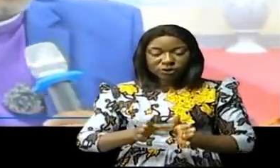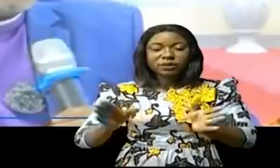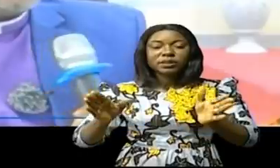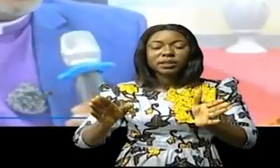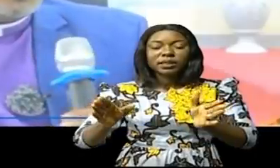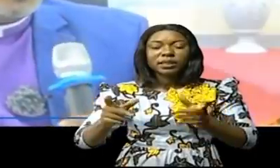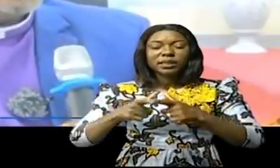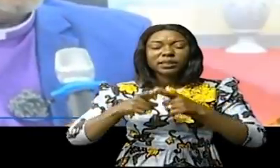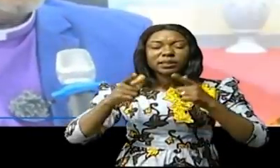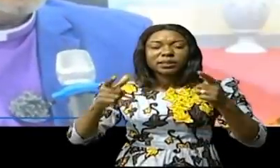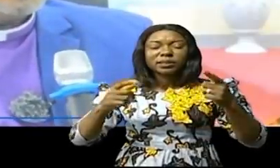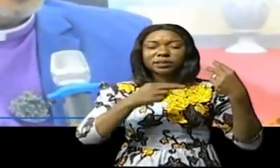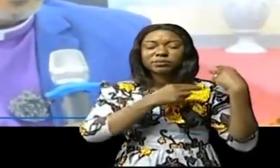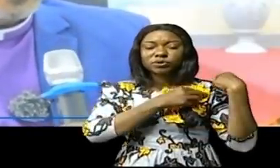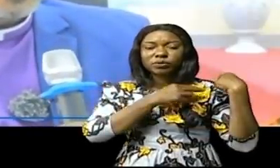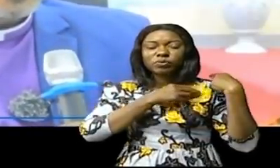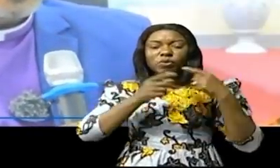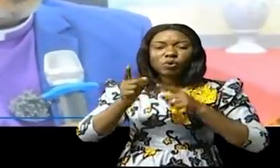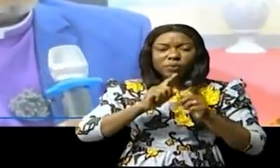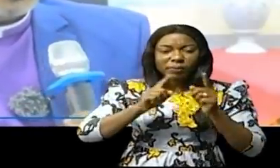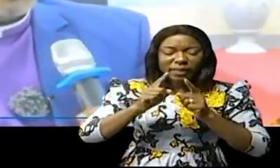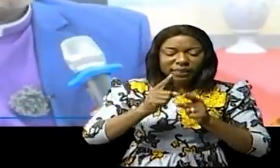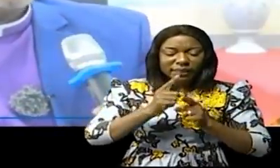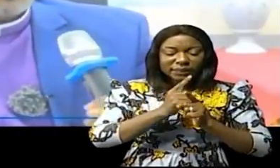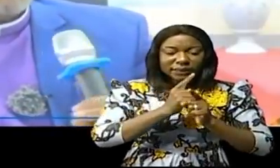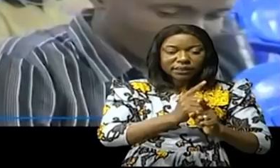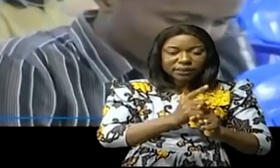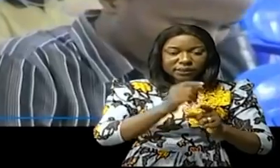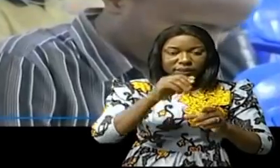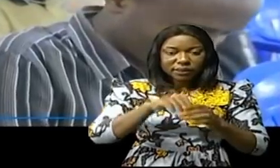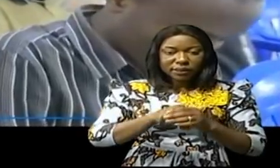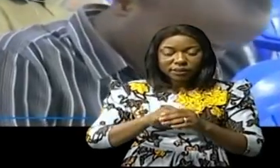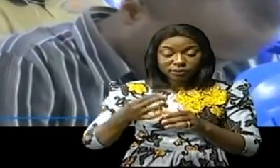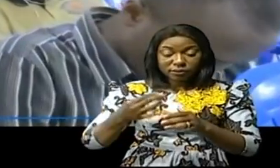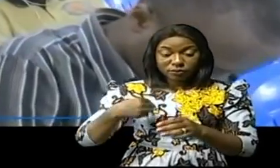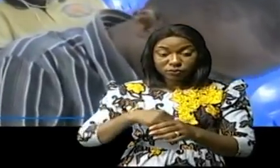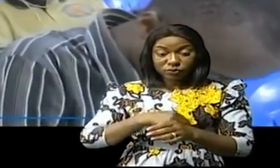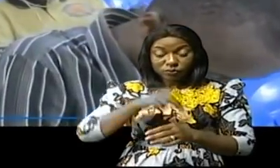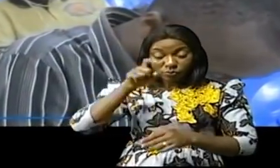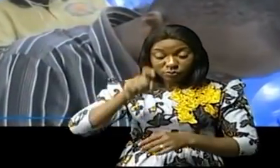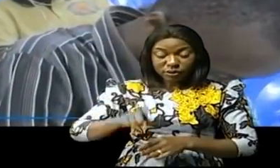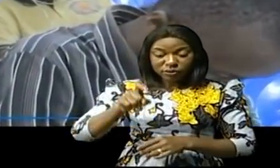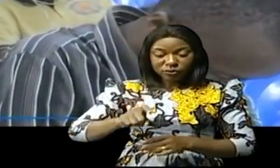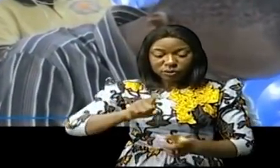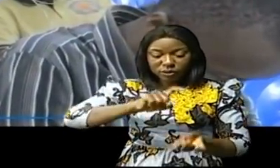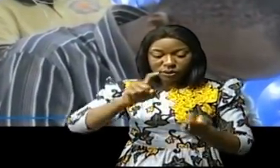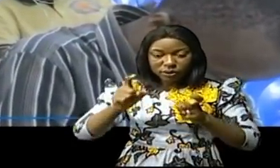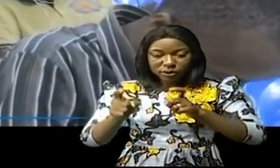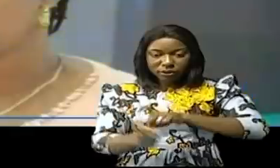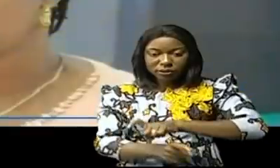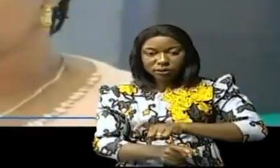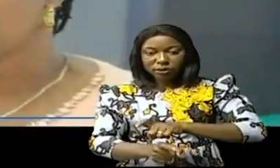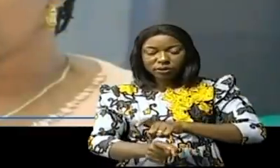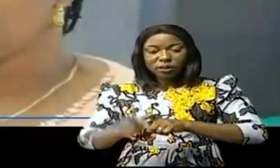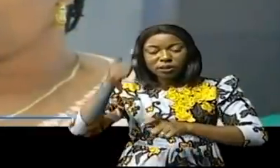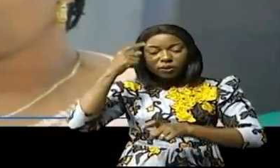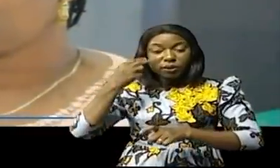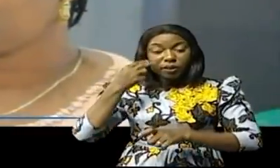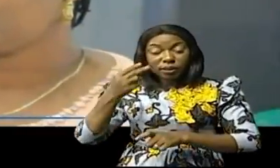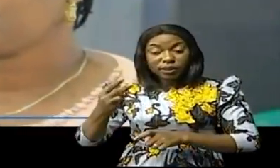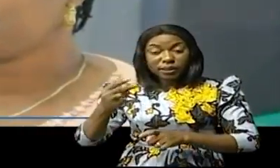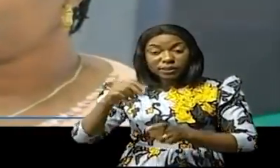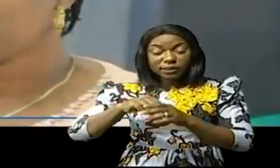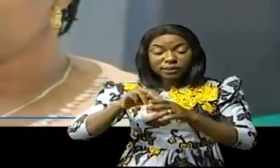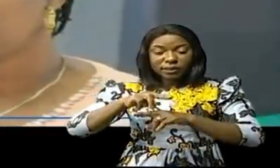responsabilité pour qu'on parle de la sécurité dans la région. Nous devons obligatoirement changer la considération, les regards sur la